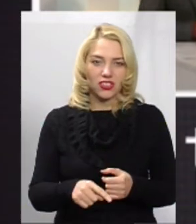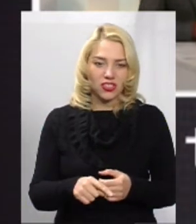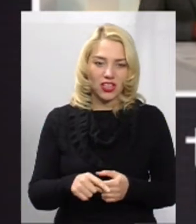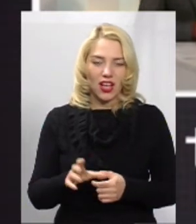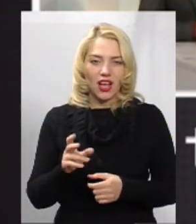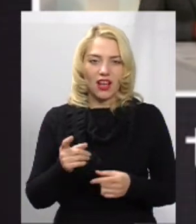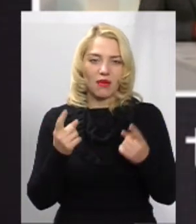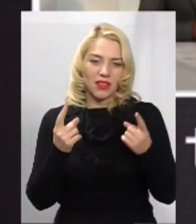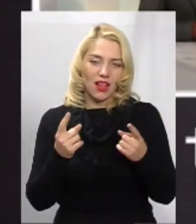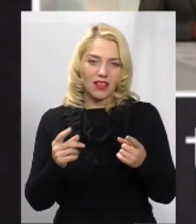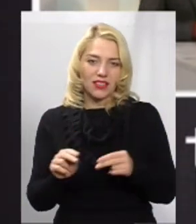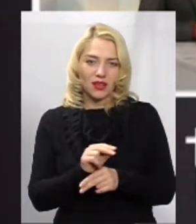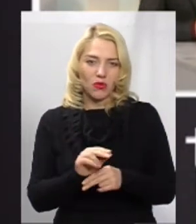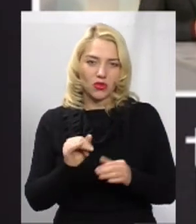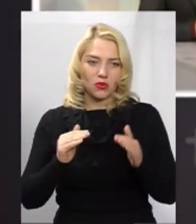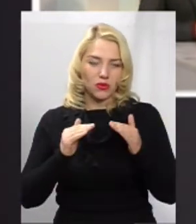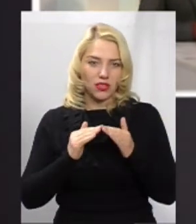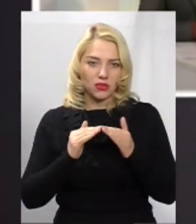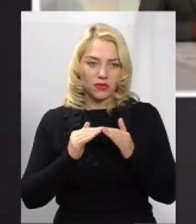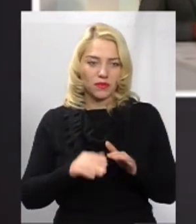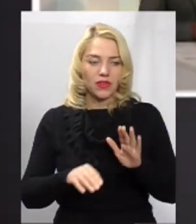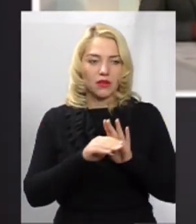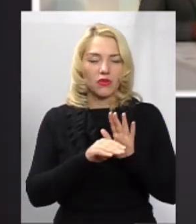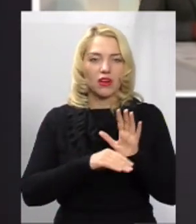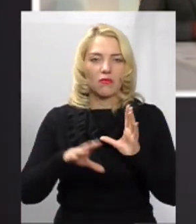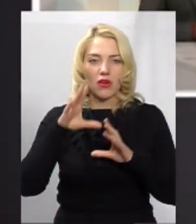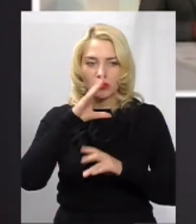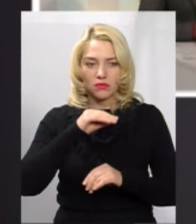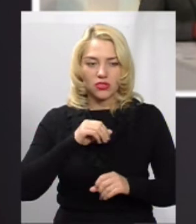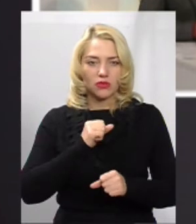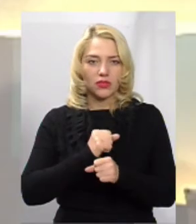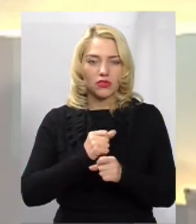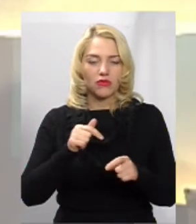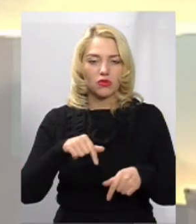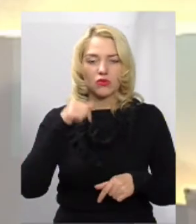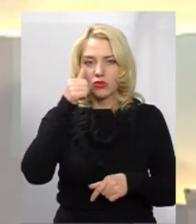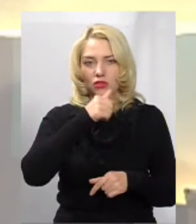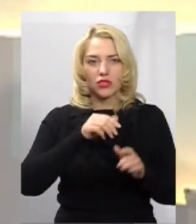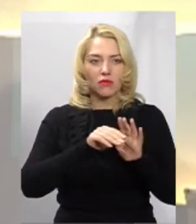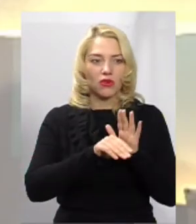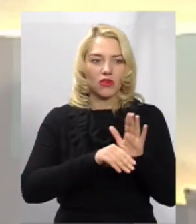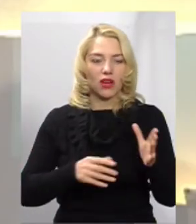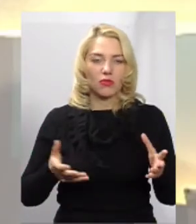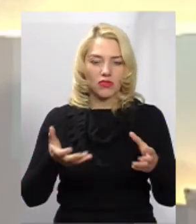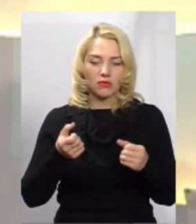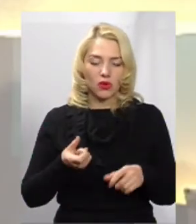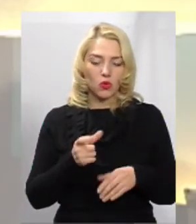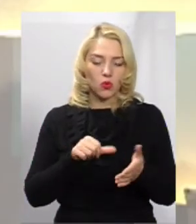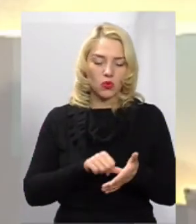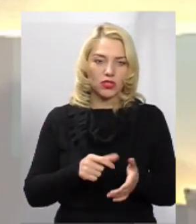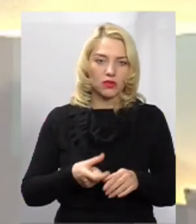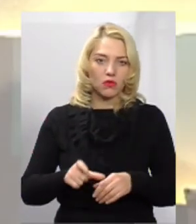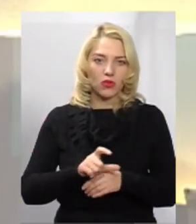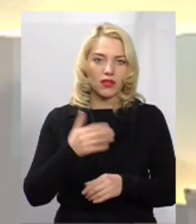у будинку. Програма успішно працює. Цього року в програмі візьме участь понад 50